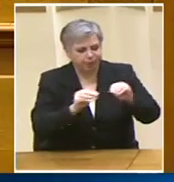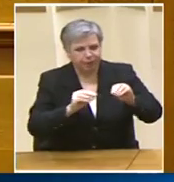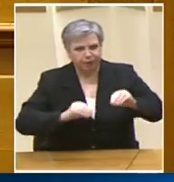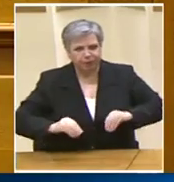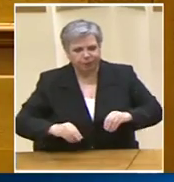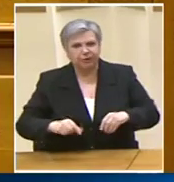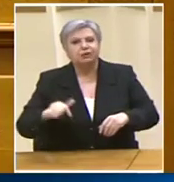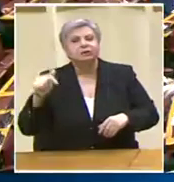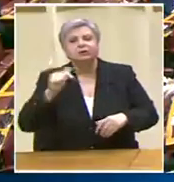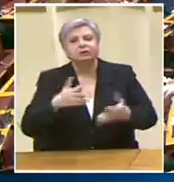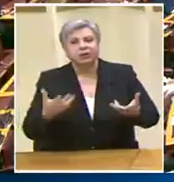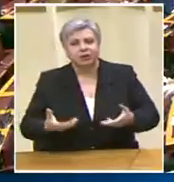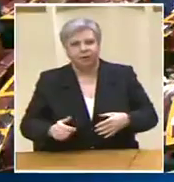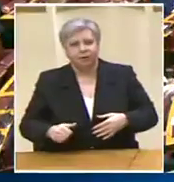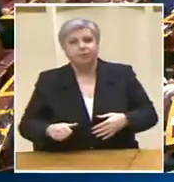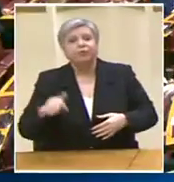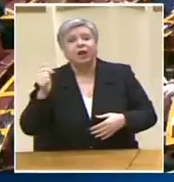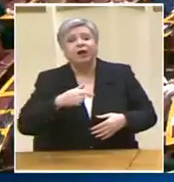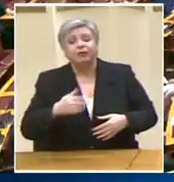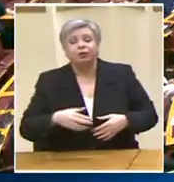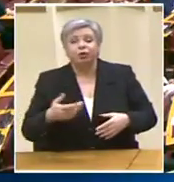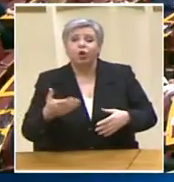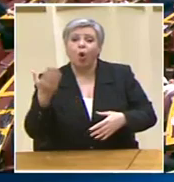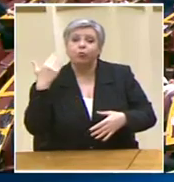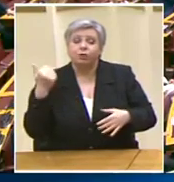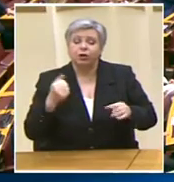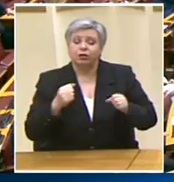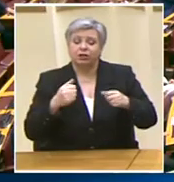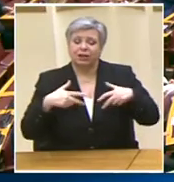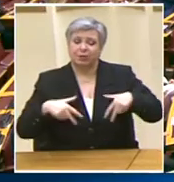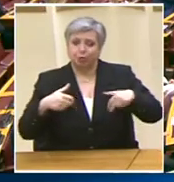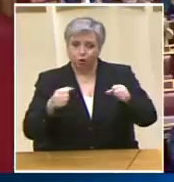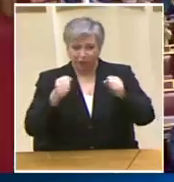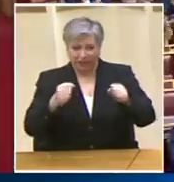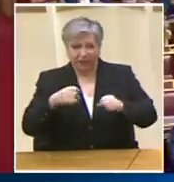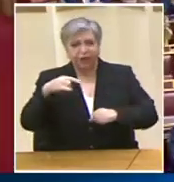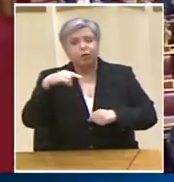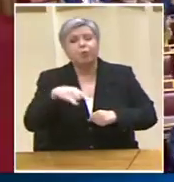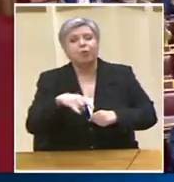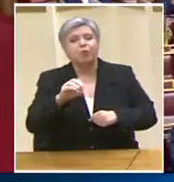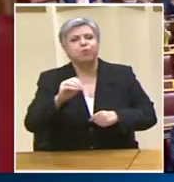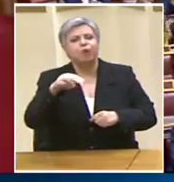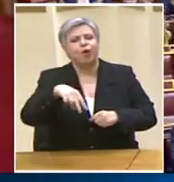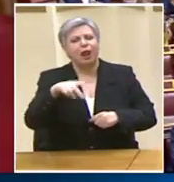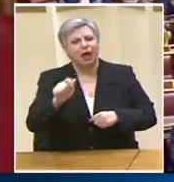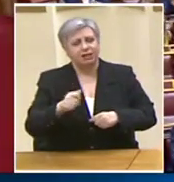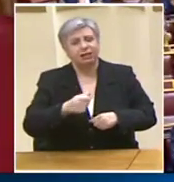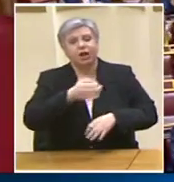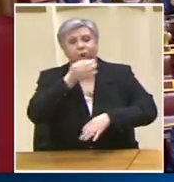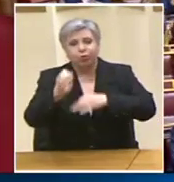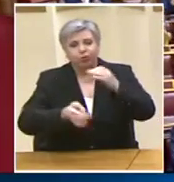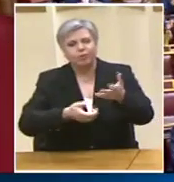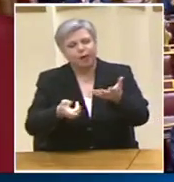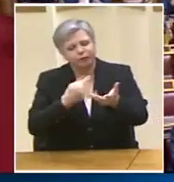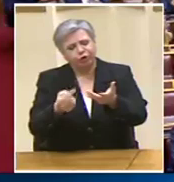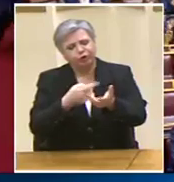το βήμα και ανέληψε 21 σκάνδαλα στον χώρο της υγείας το μόνο το οποίο είχατε να ασχοληθείτε ήτανε